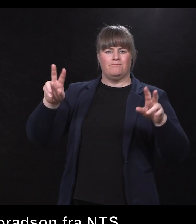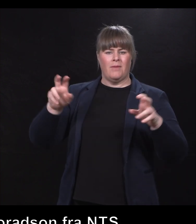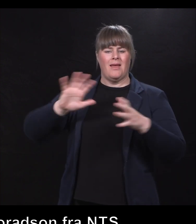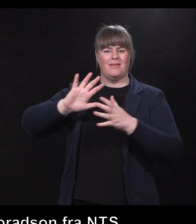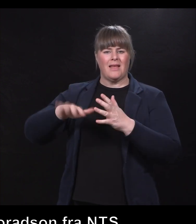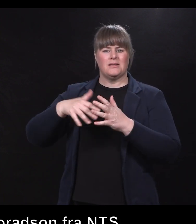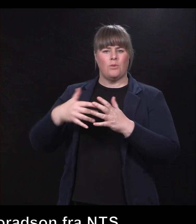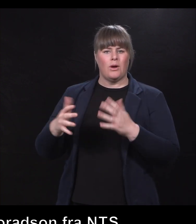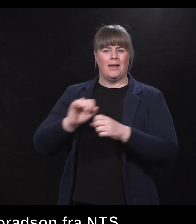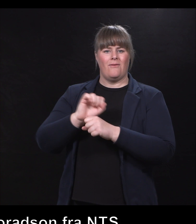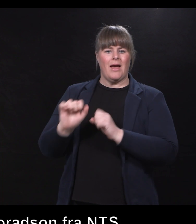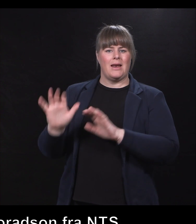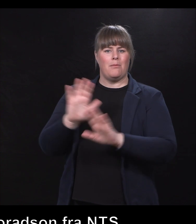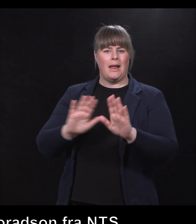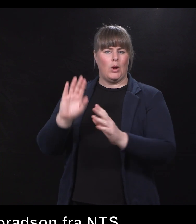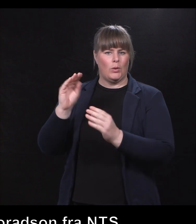tegnspråklig vernepleierutdanning,